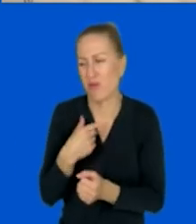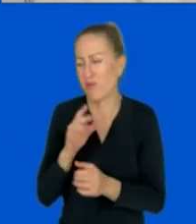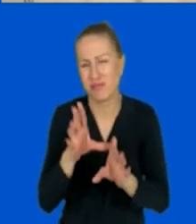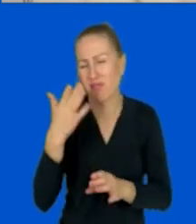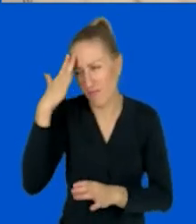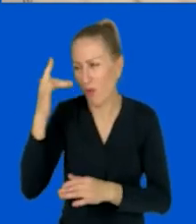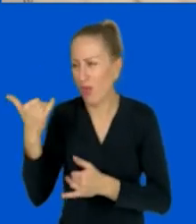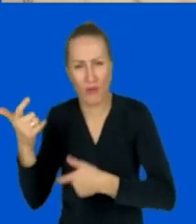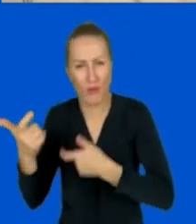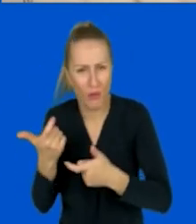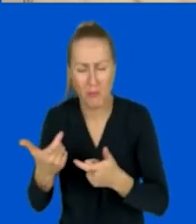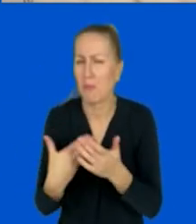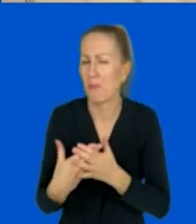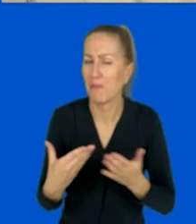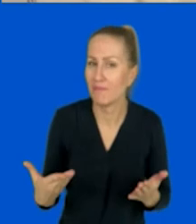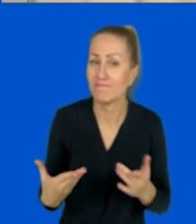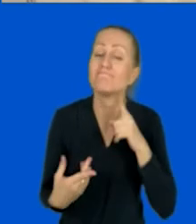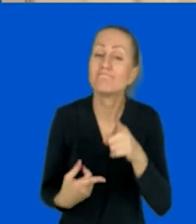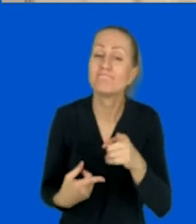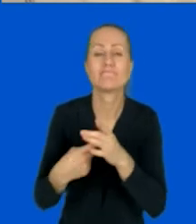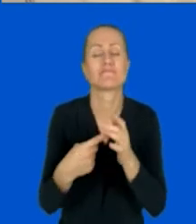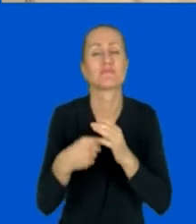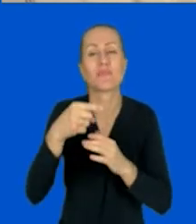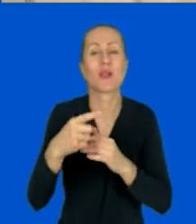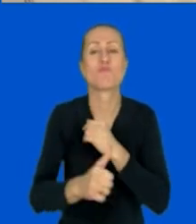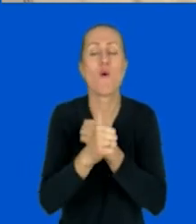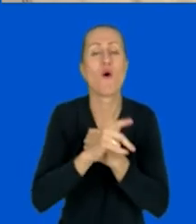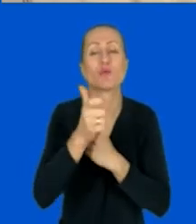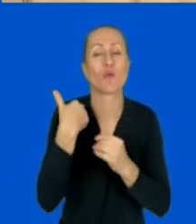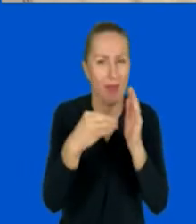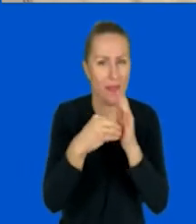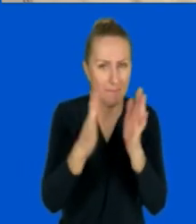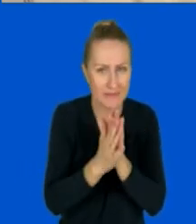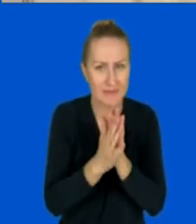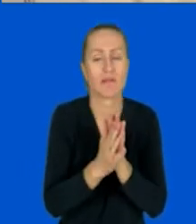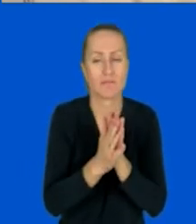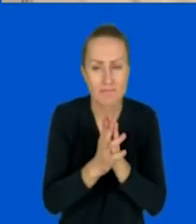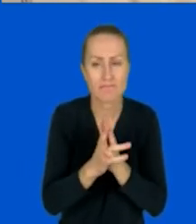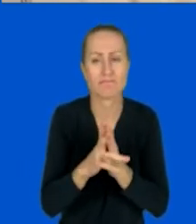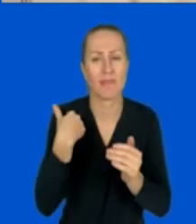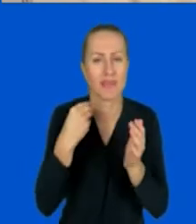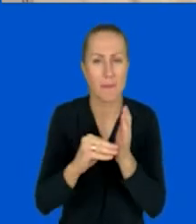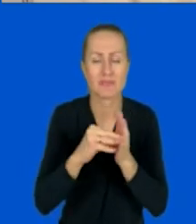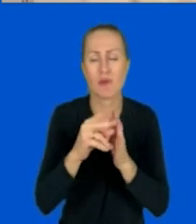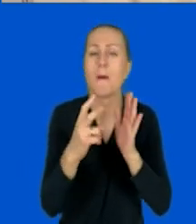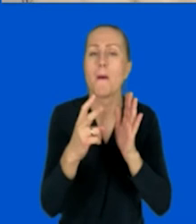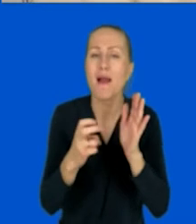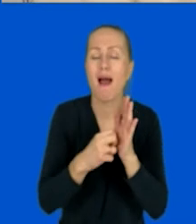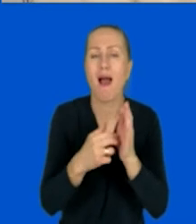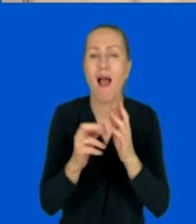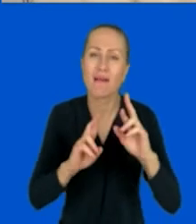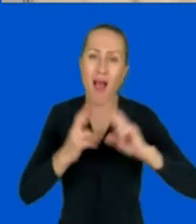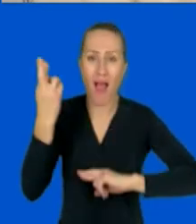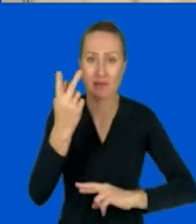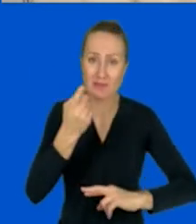Wśród takich czynników, które sobie wypisałam, brak interakcji wydaje mi się najważniejszym